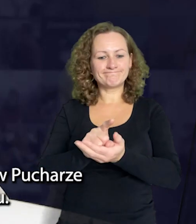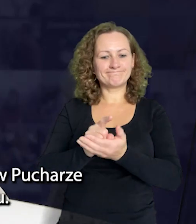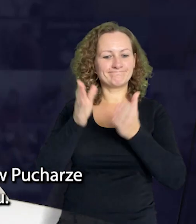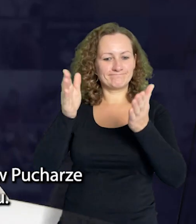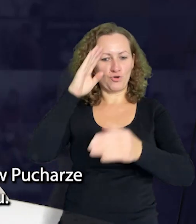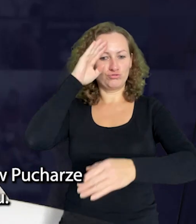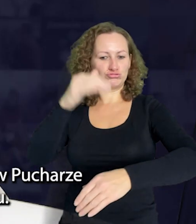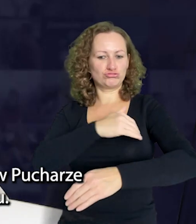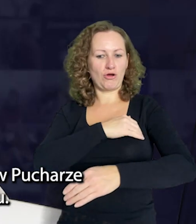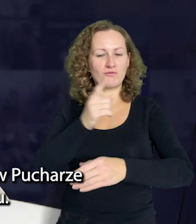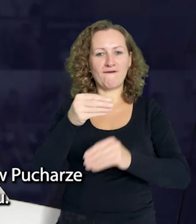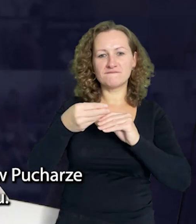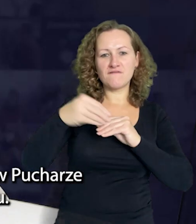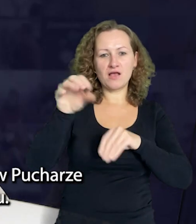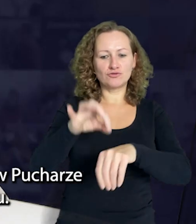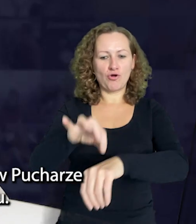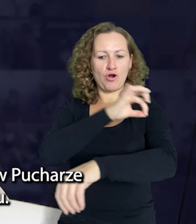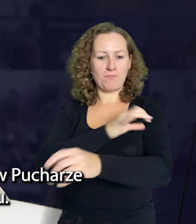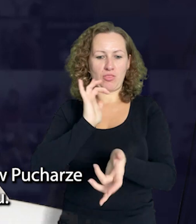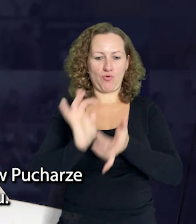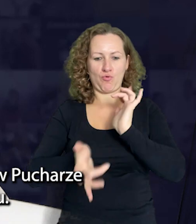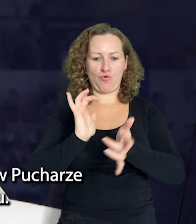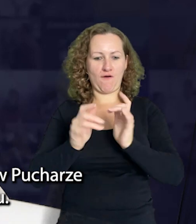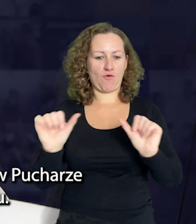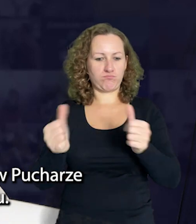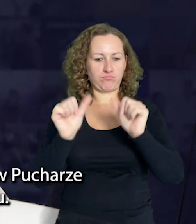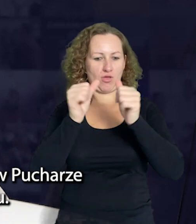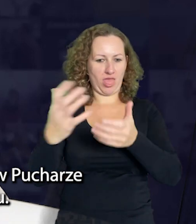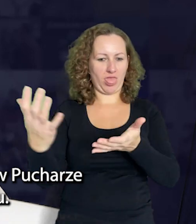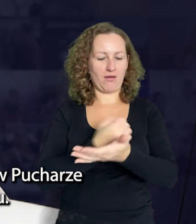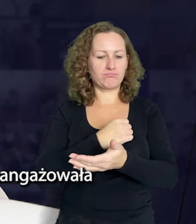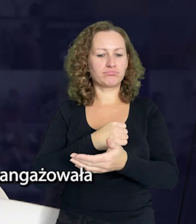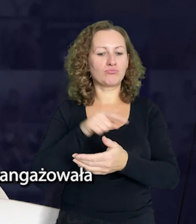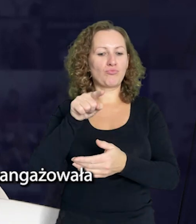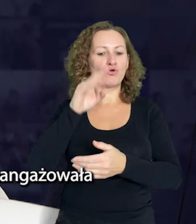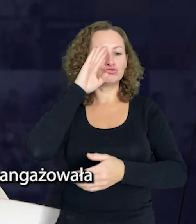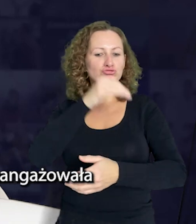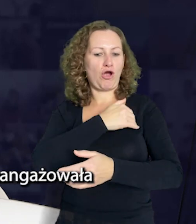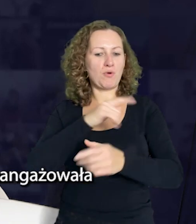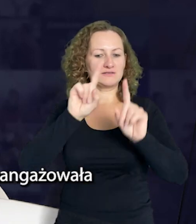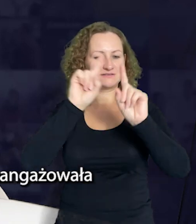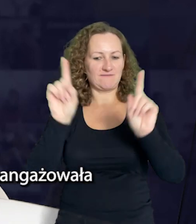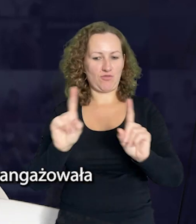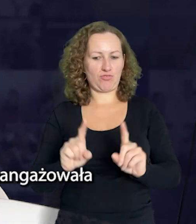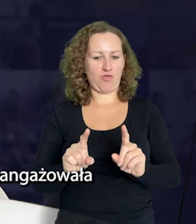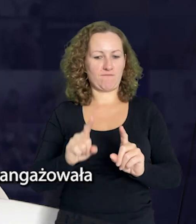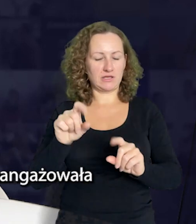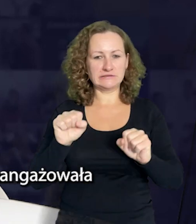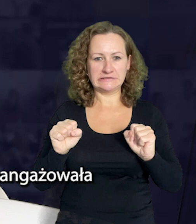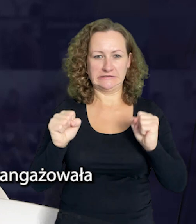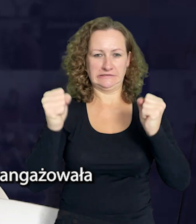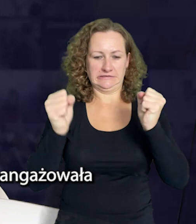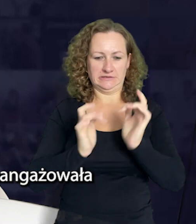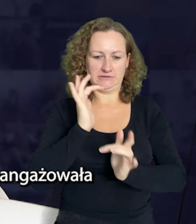Zwycięską szkołę, która wykręciła najwięcej kilometrów w pucharze rowerowej stolicy Polski poznaliśmy już w lipcu. To społeczność zespołu szkół zawodowych najbardziej